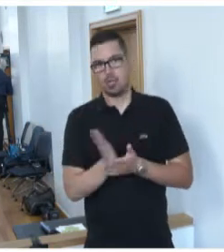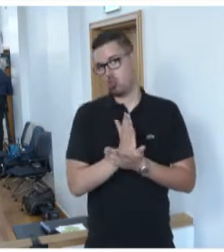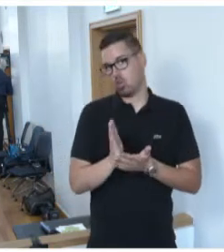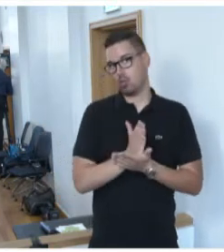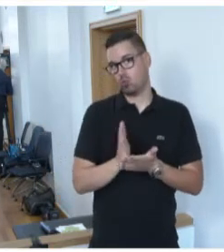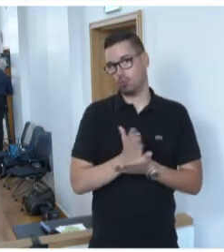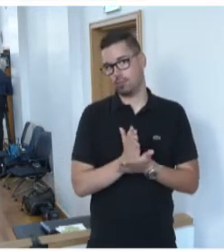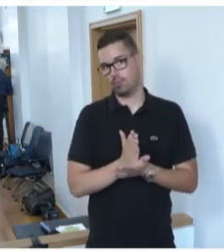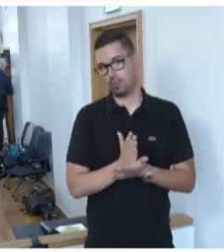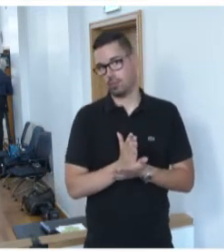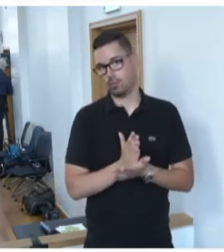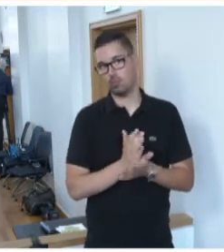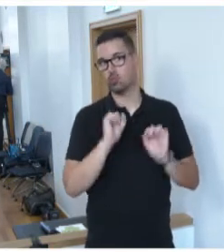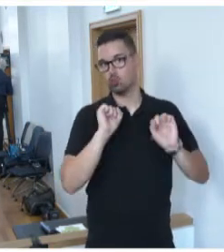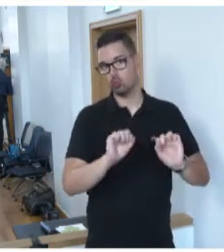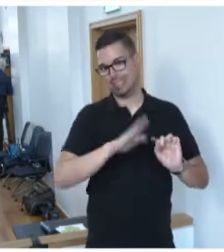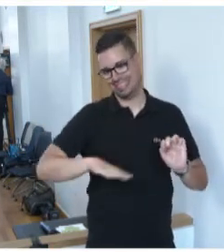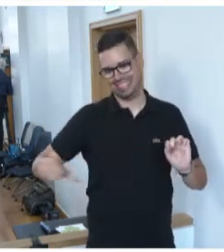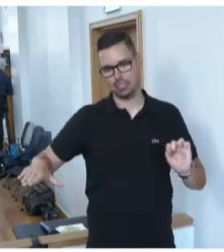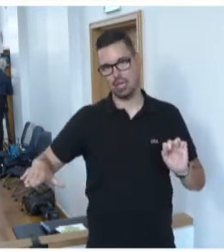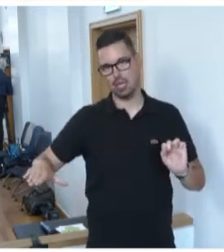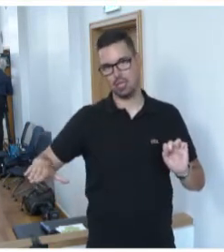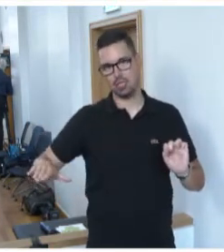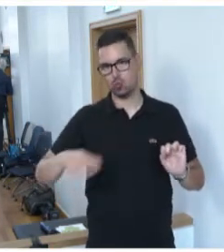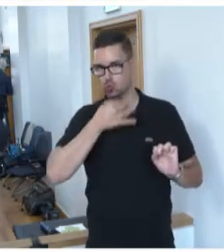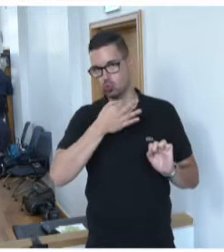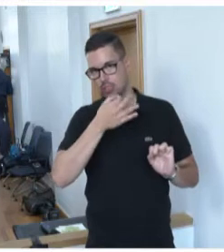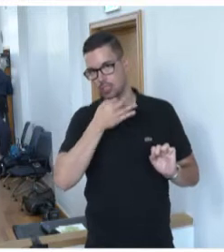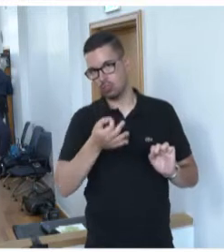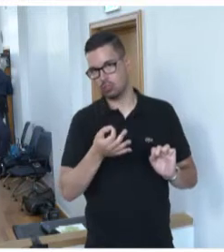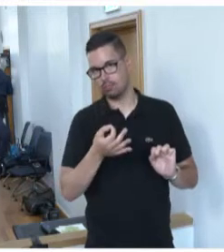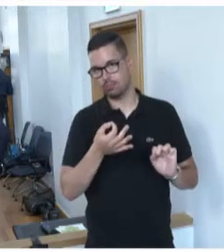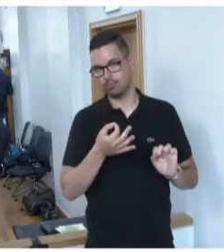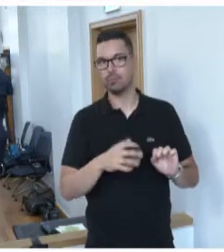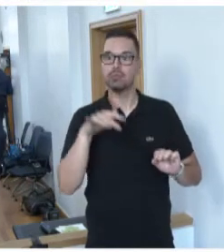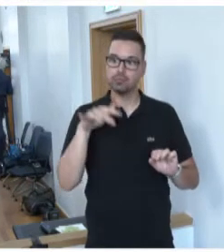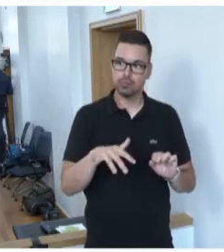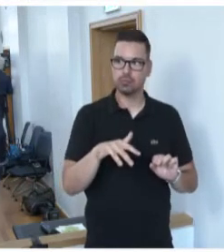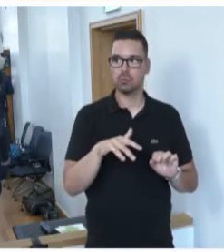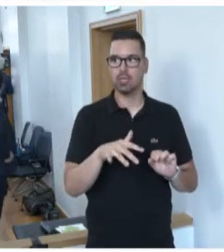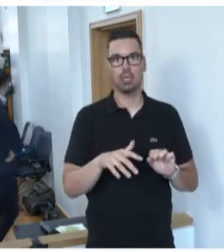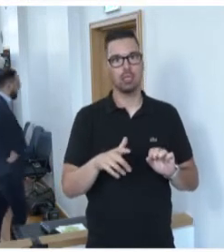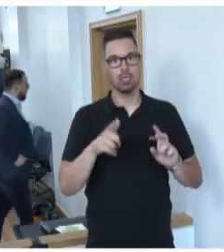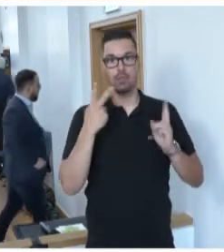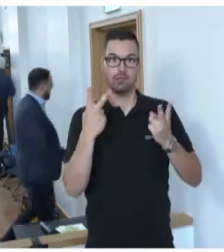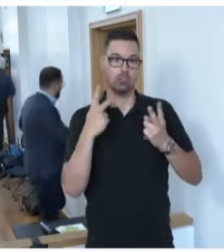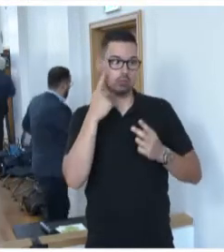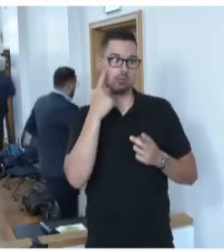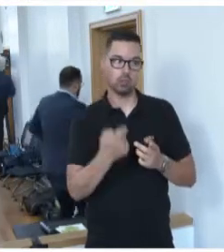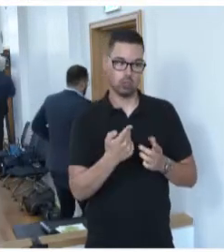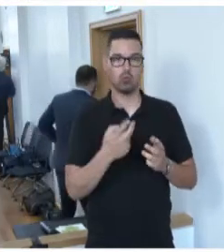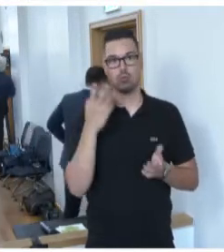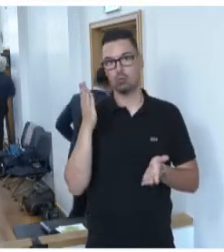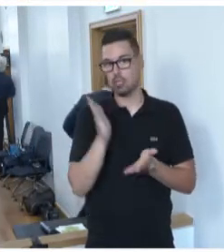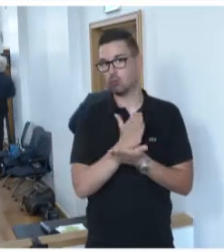Schutz von Kindern und Jugendlichen in großer Einmütigkeit und vor allem in großer Ernsthaftigkeit getroffen.